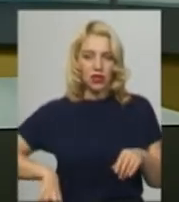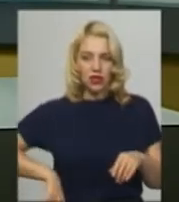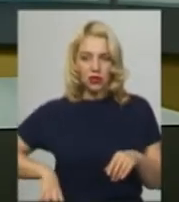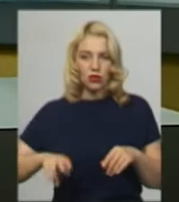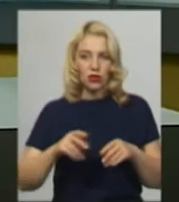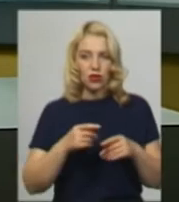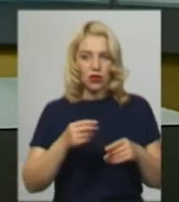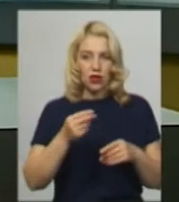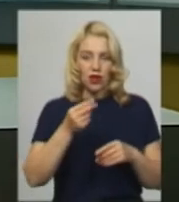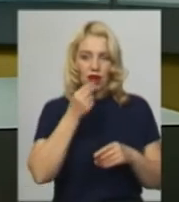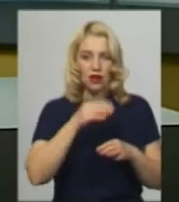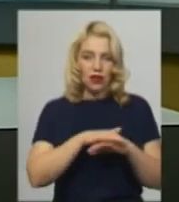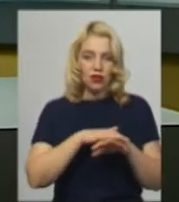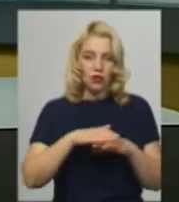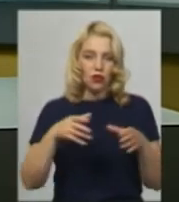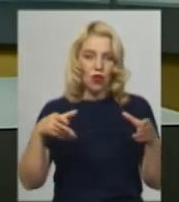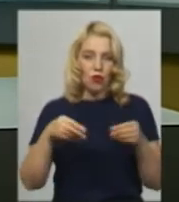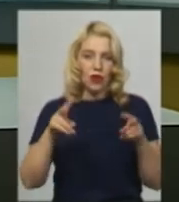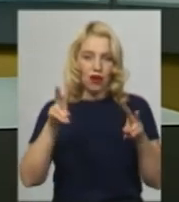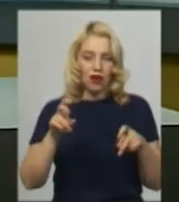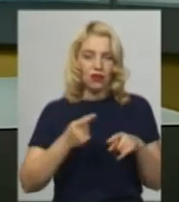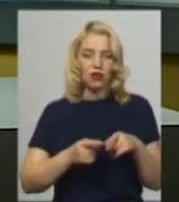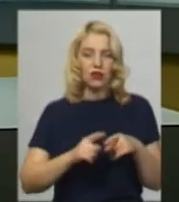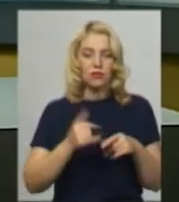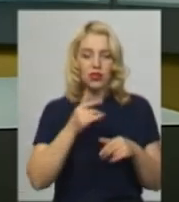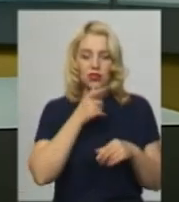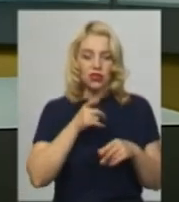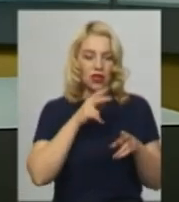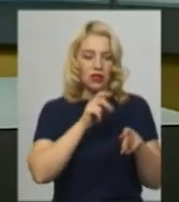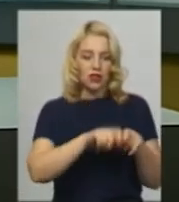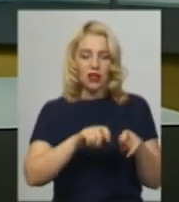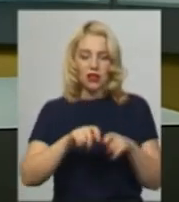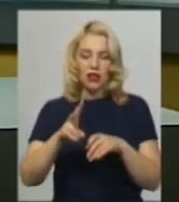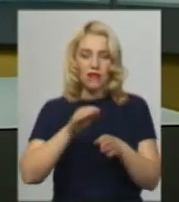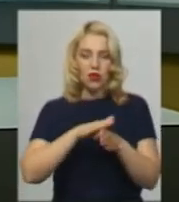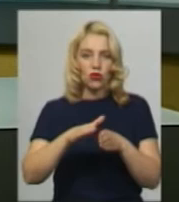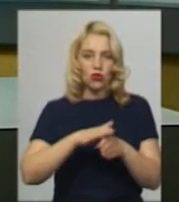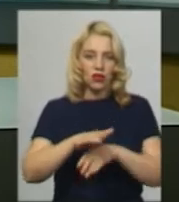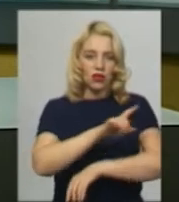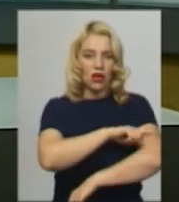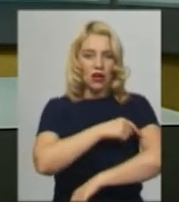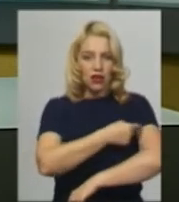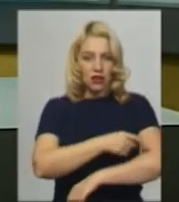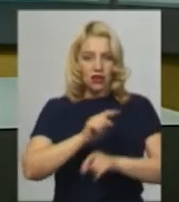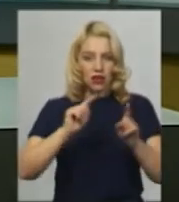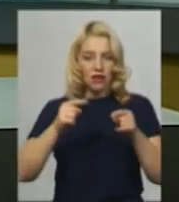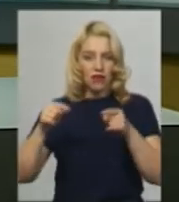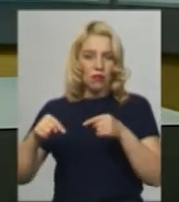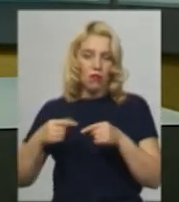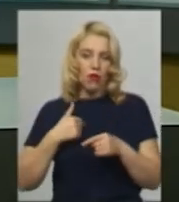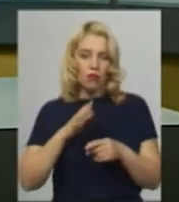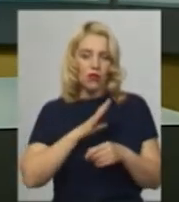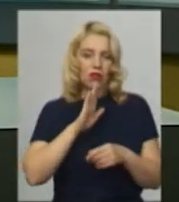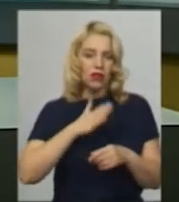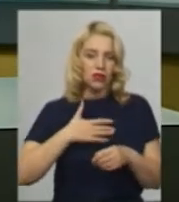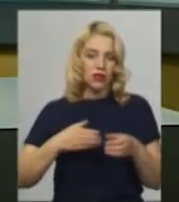кооператор Наталія Ямбурко. Сьогодні під час рейду на дотримання карантинних вимог на ринку побувала і наша знімальна група. Хто і